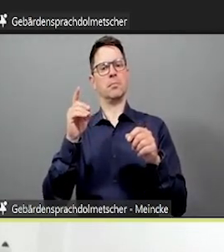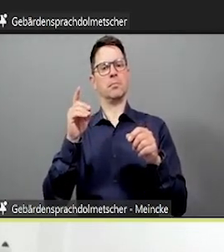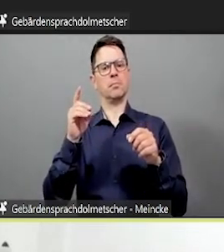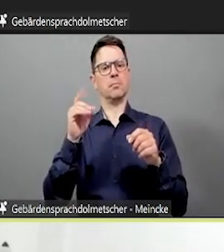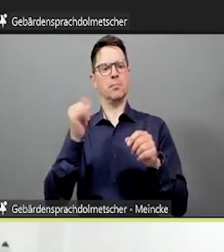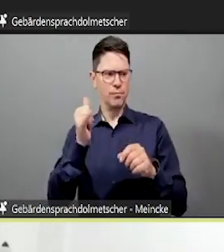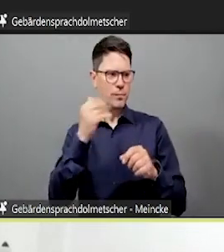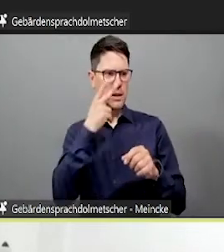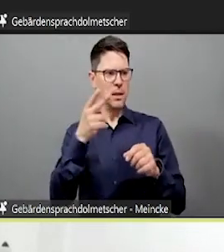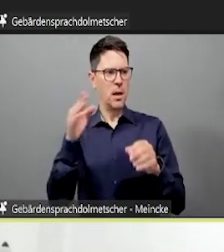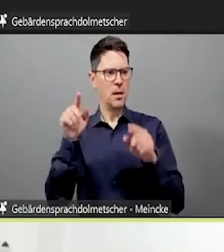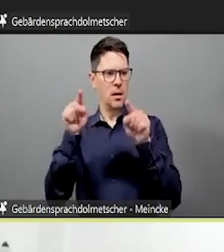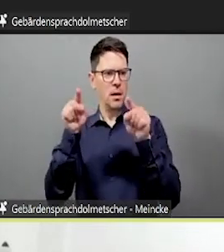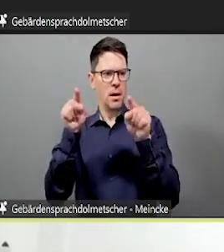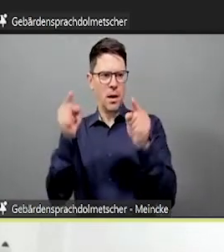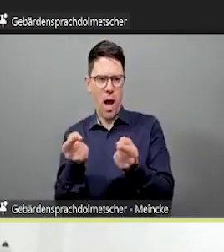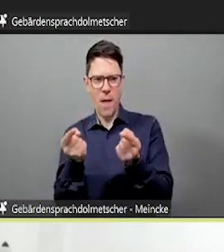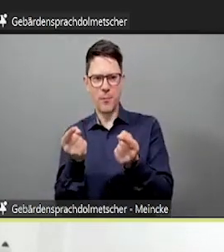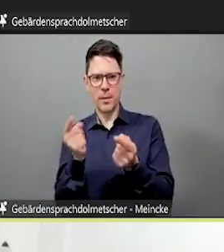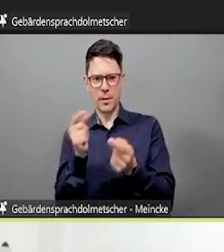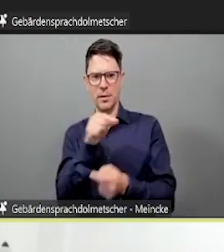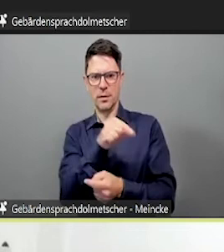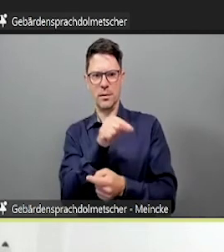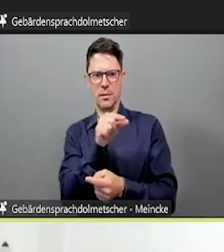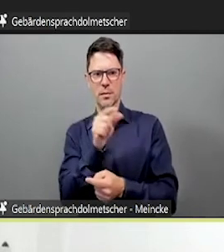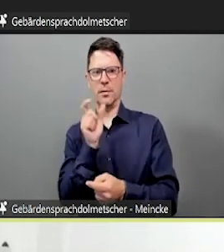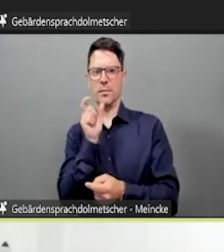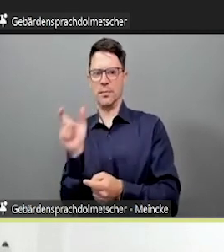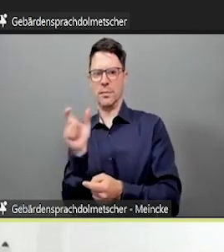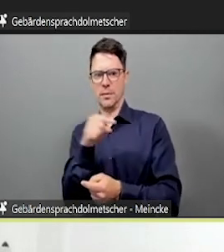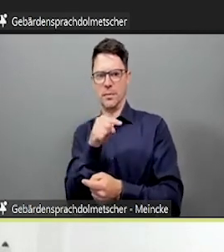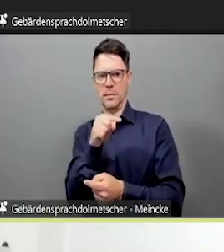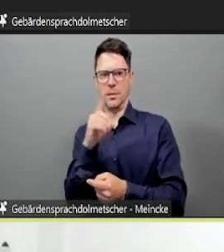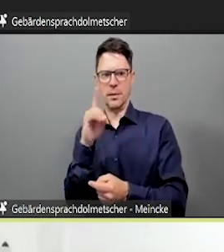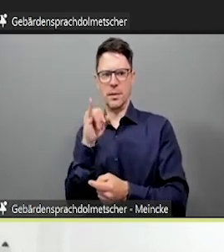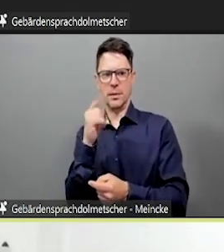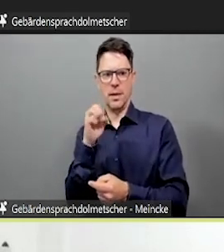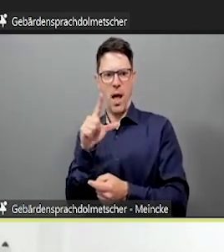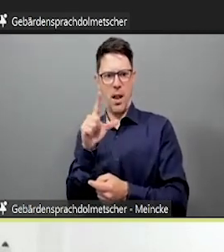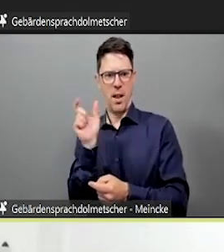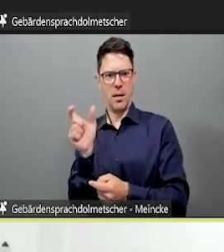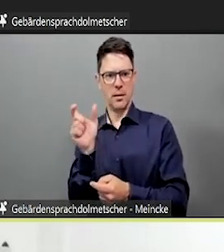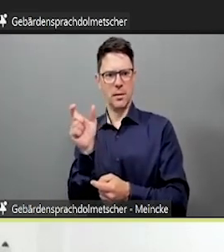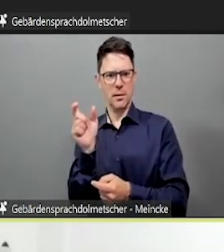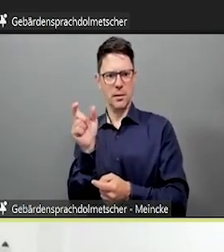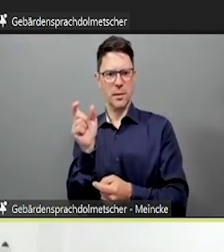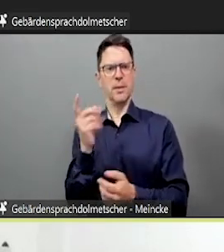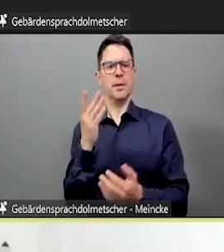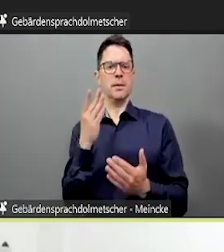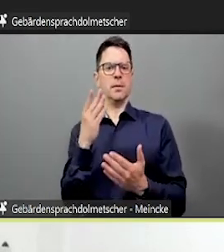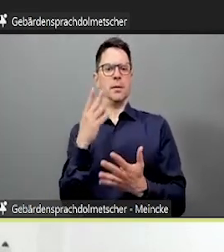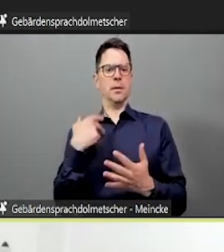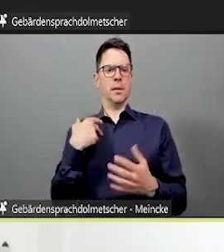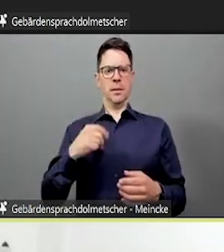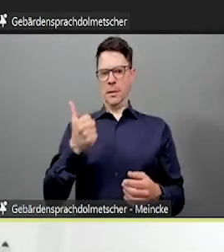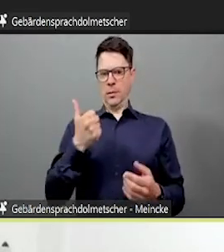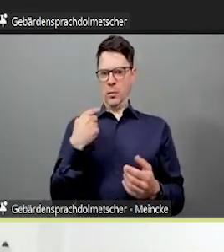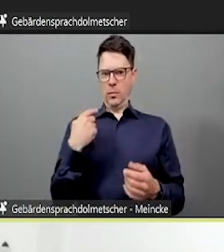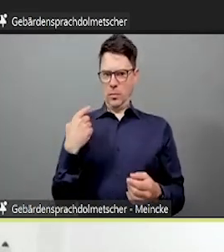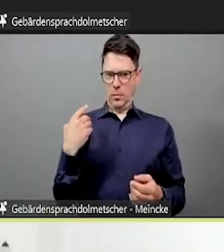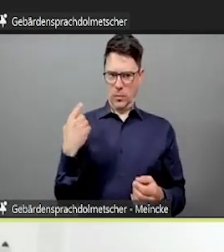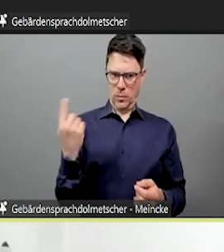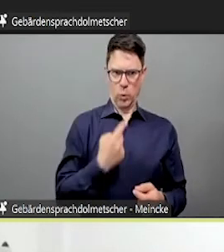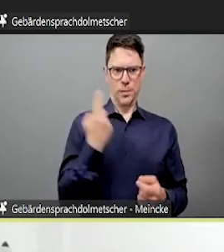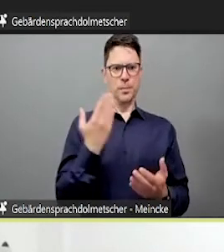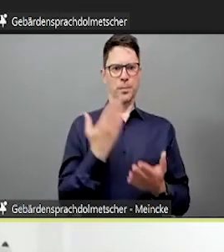etwas erfahren wollen und die Leute auch schon etwas in Kommunikation bringen möchten. Ich habe das Kennenlernen-Bingo nicht erfunden, sondern Sie